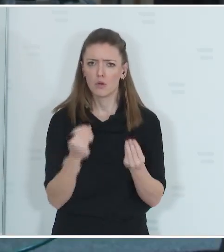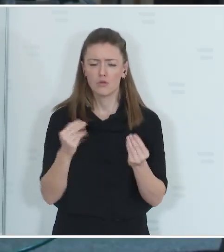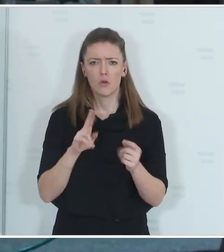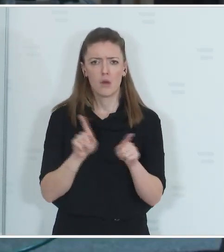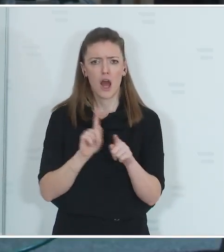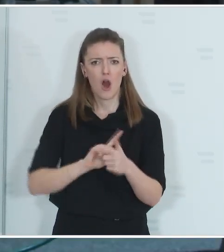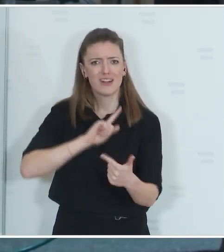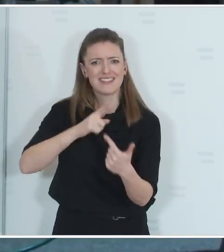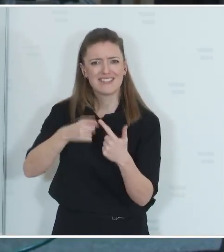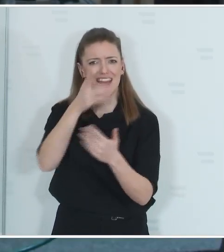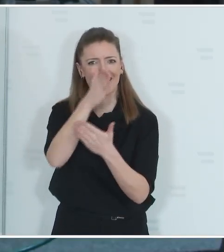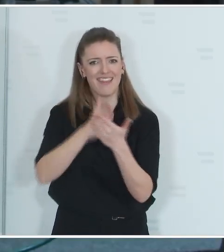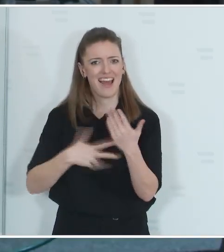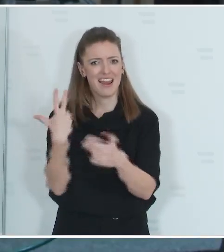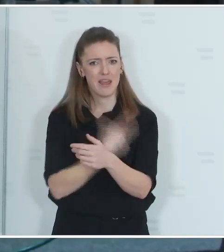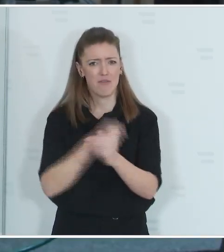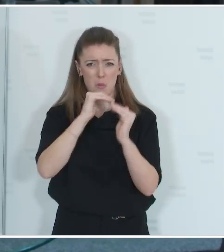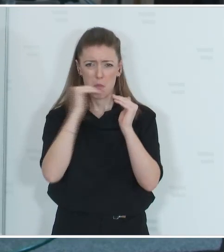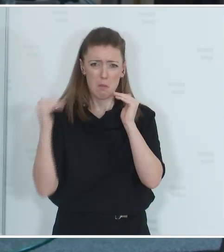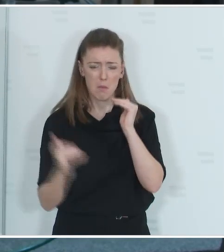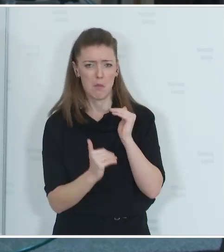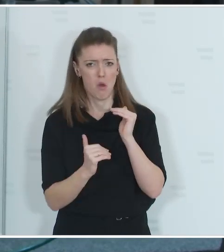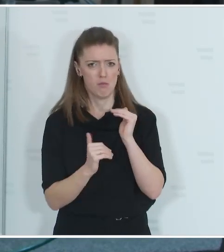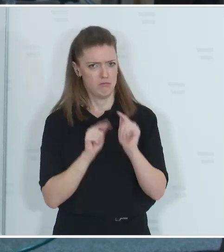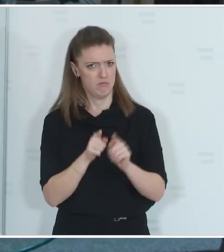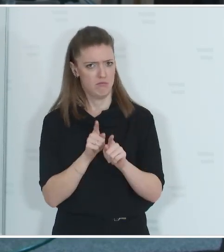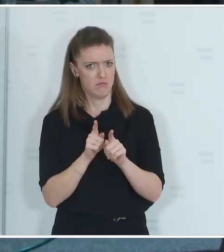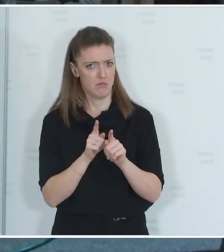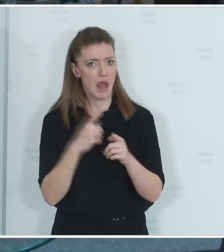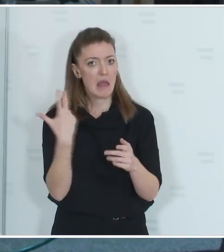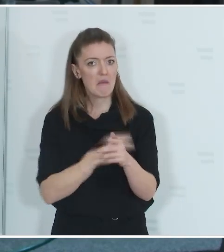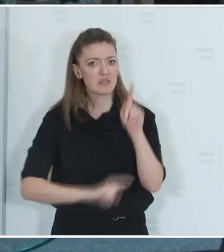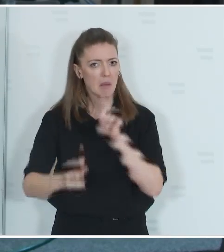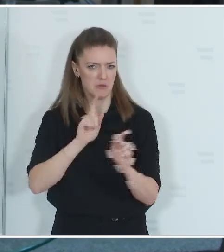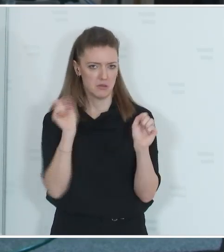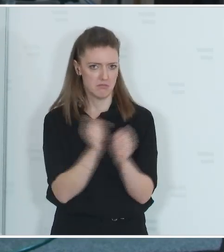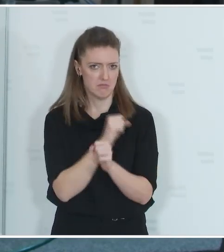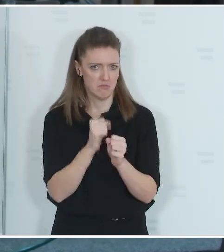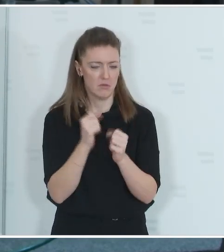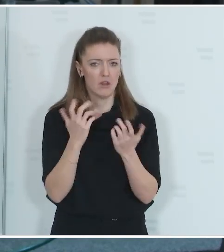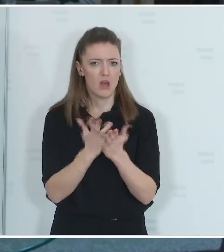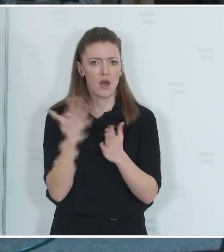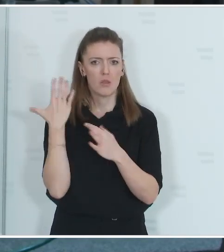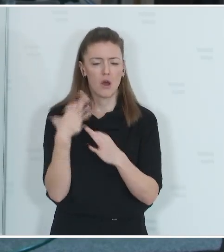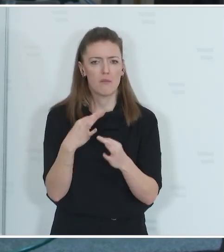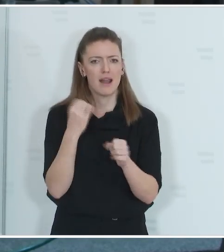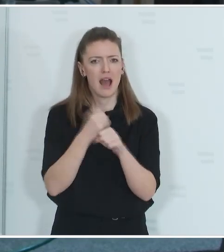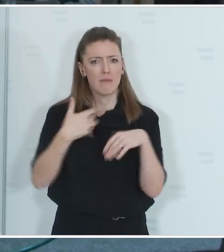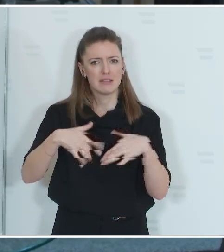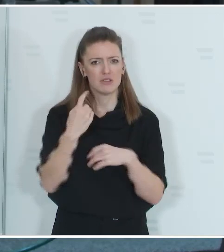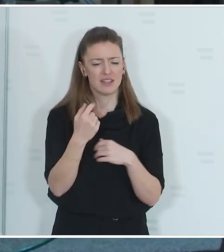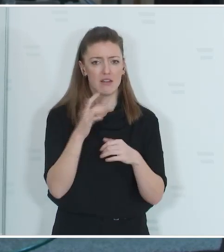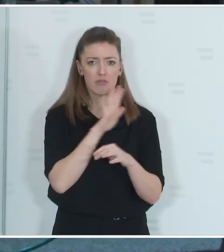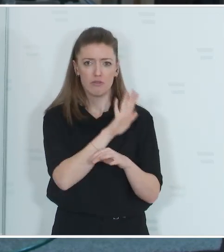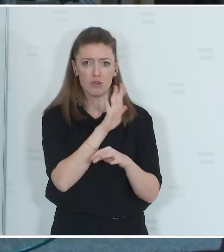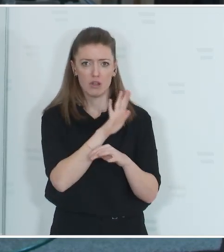bei der zweiten Teilimpfung so niedrig? Weil da kann es sich ja nicht um Impfskeptiker handeln. Und dann schon noch einmal zum Arbeitslosengeld. Ist es für